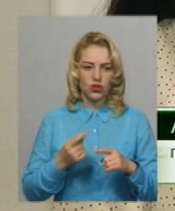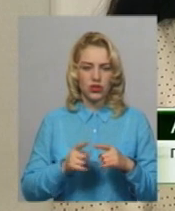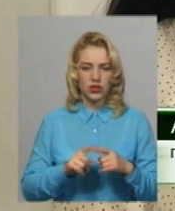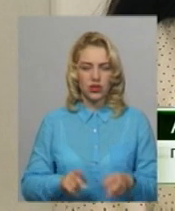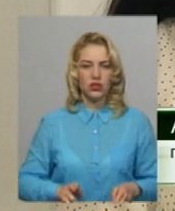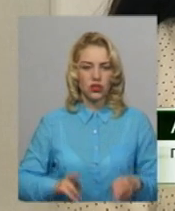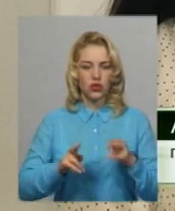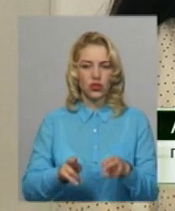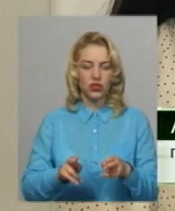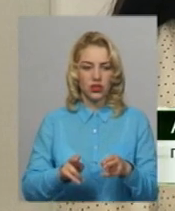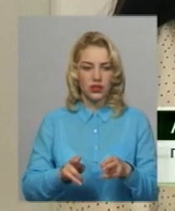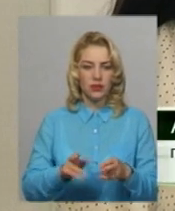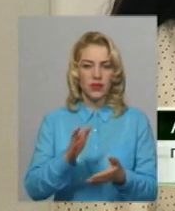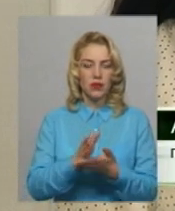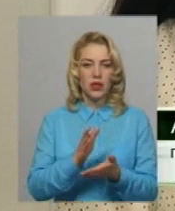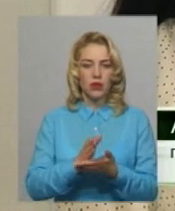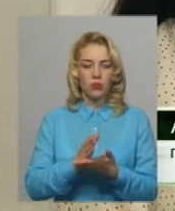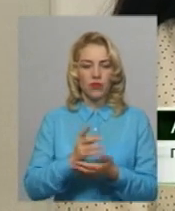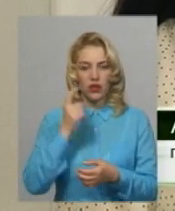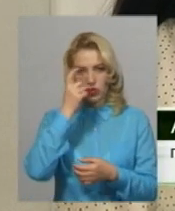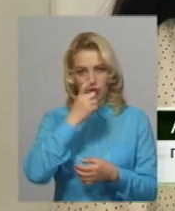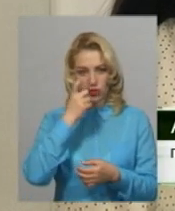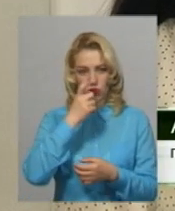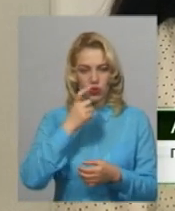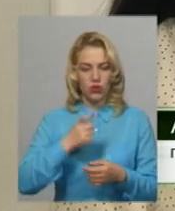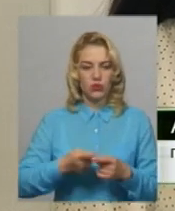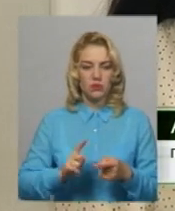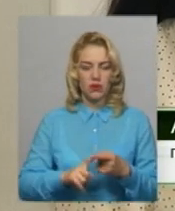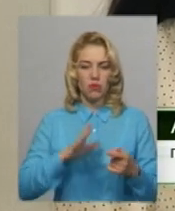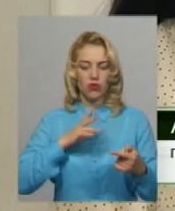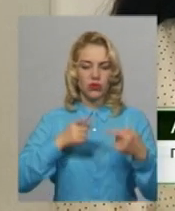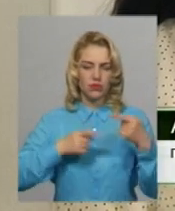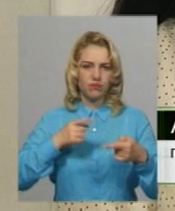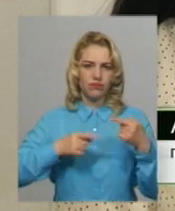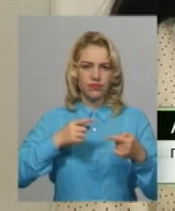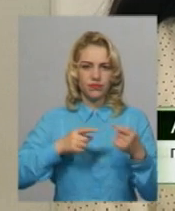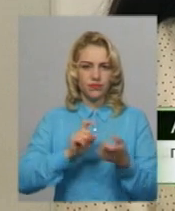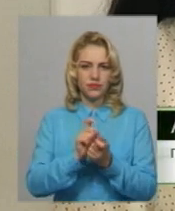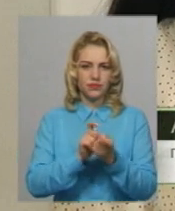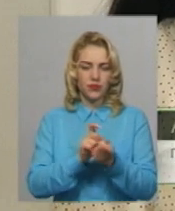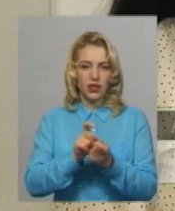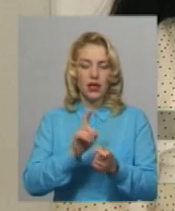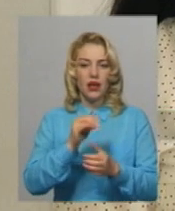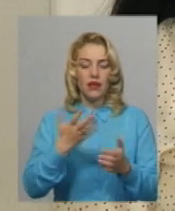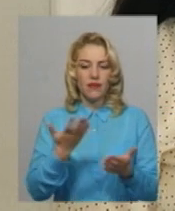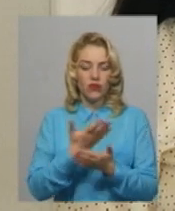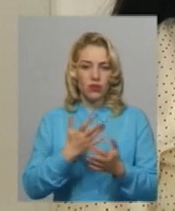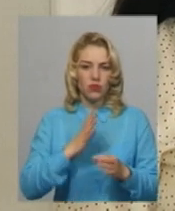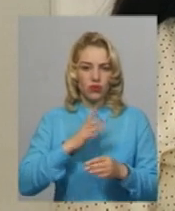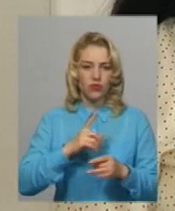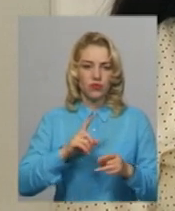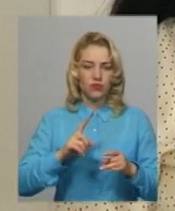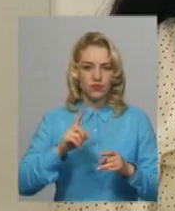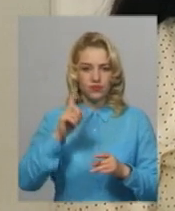злочинець, перебуваючи в стані алкогольного сп'яніння, вчинив словесну суперечку своєю дружиною, в ході якої в нього раптований